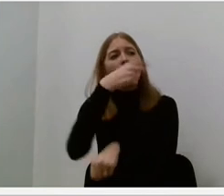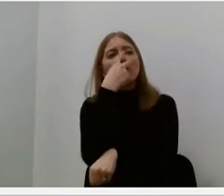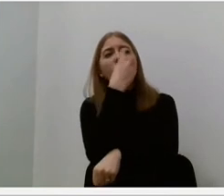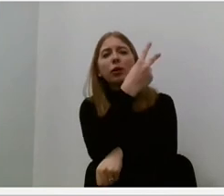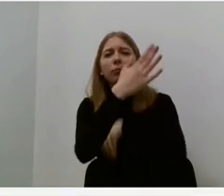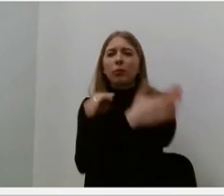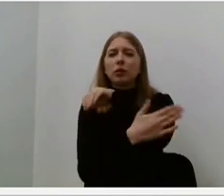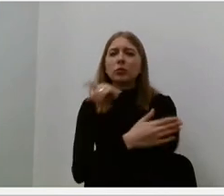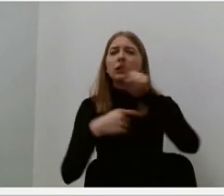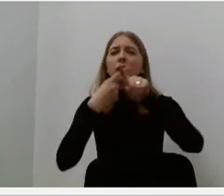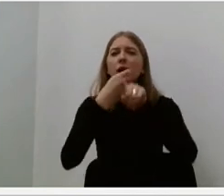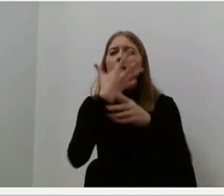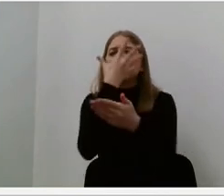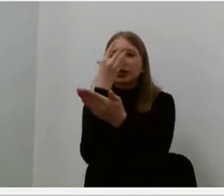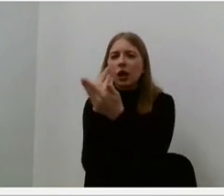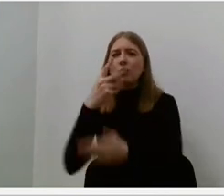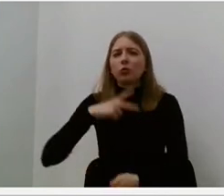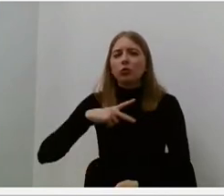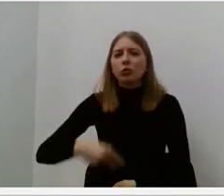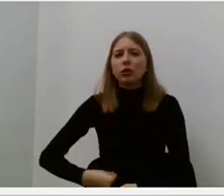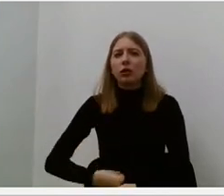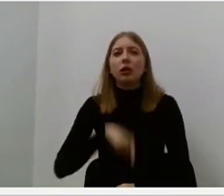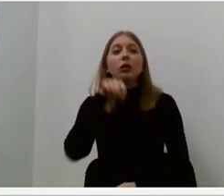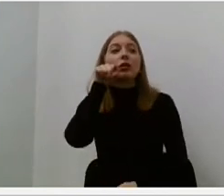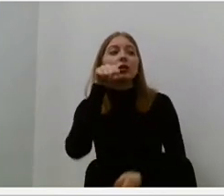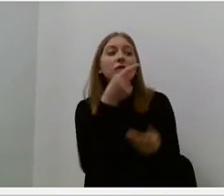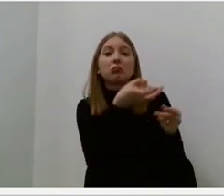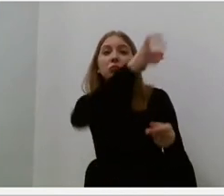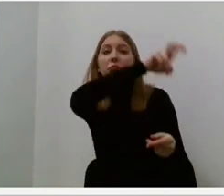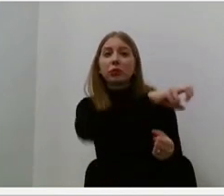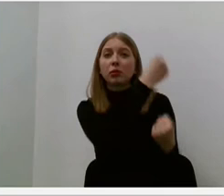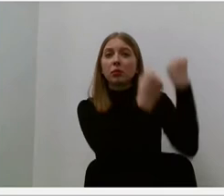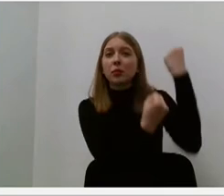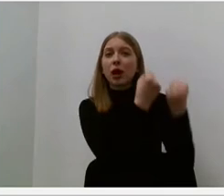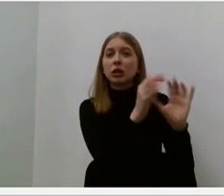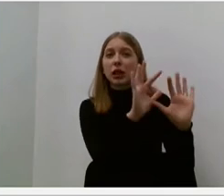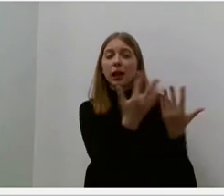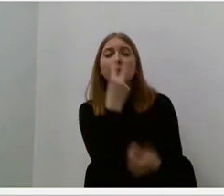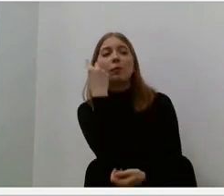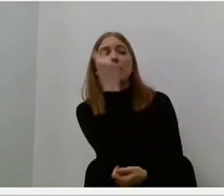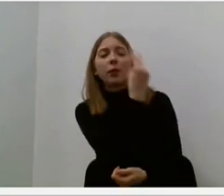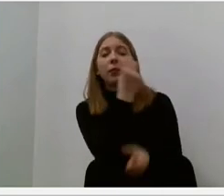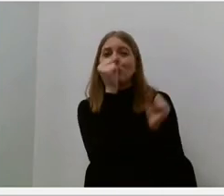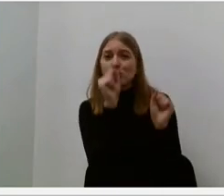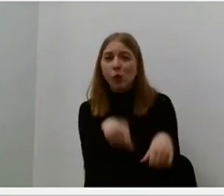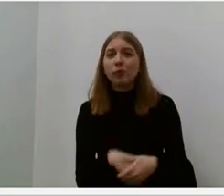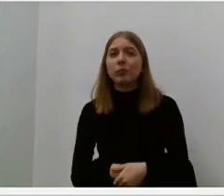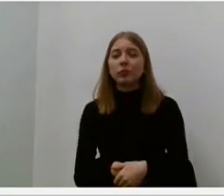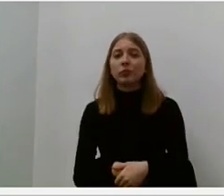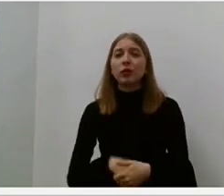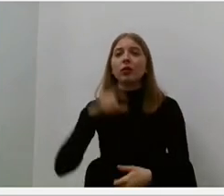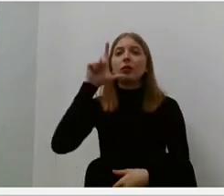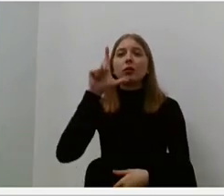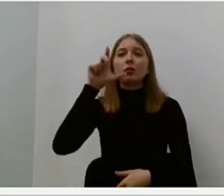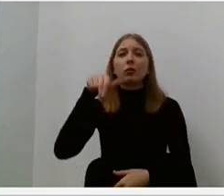kaip jos vaikas įlipai mašiną. Ir Melė Lukšienė rašo to vaizdo,